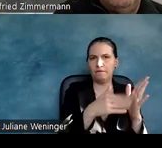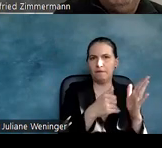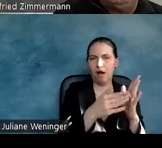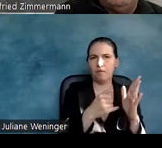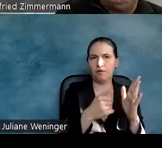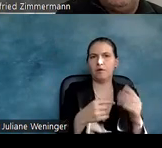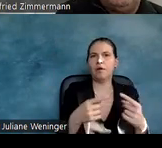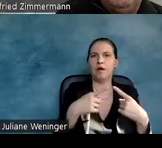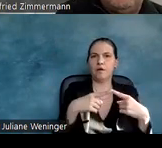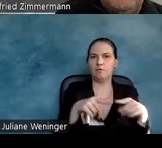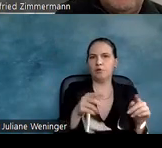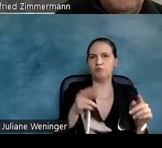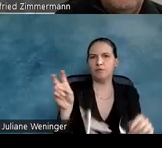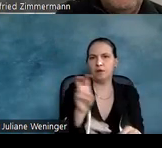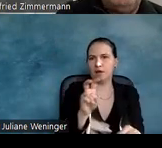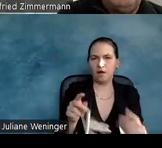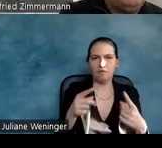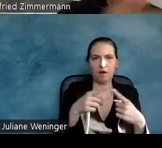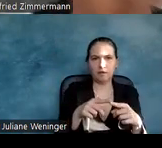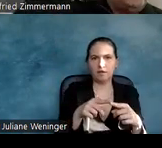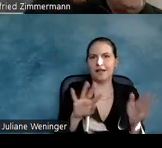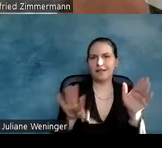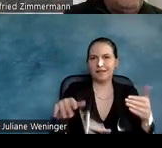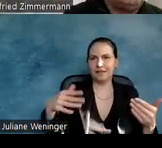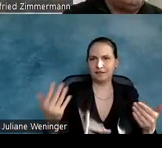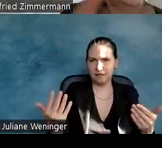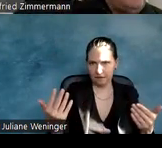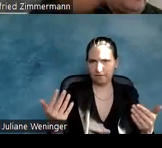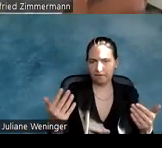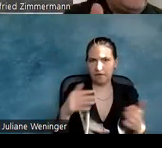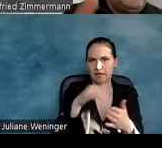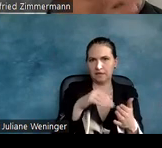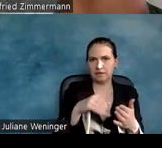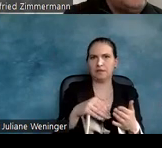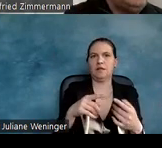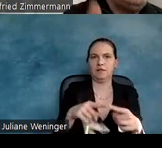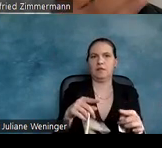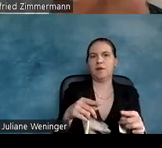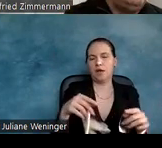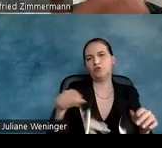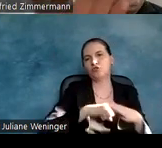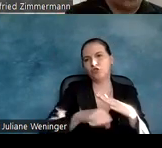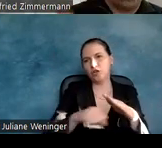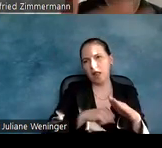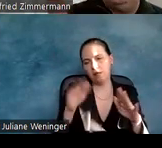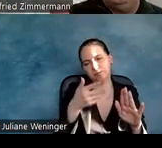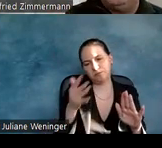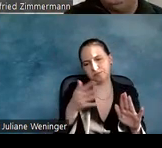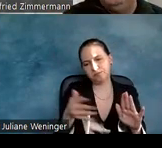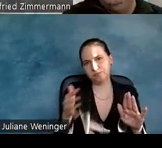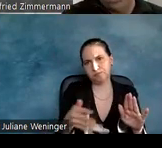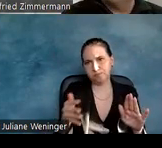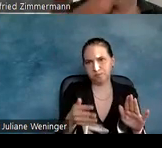mit Alternativtexten drunter, man kann auch schnell durchscannen, ob alles in Ordnung ist, das ist auch ein